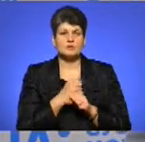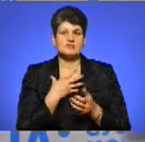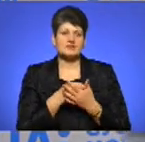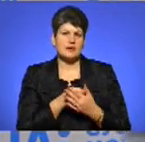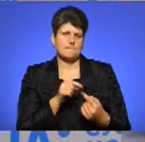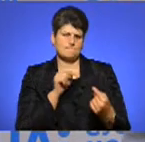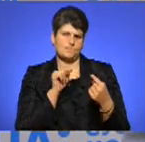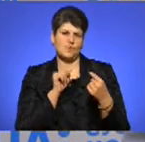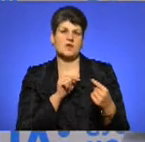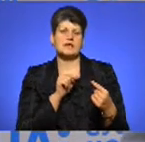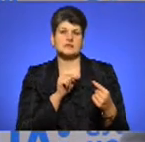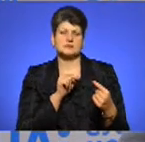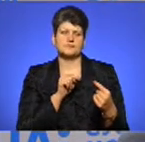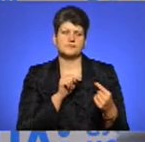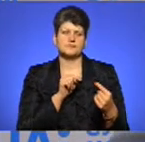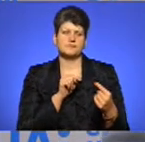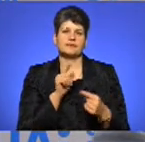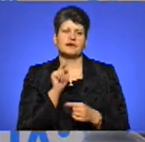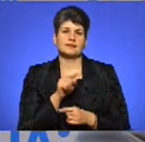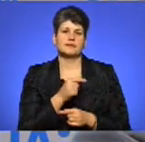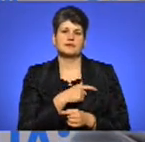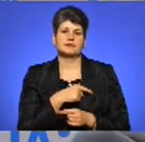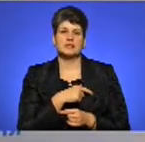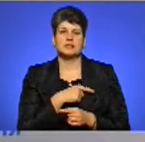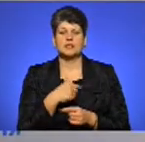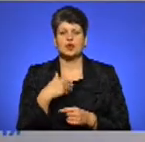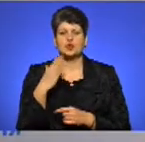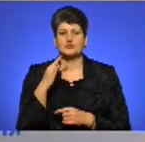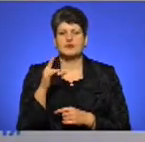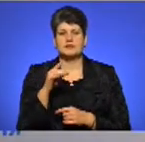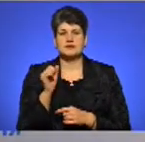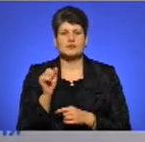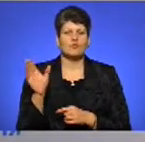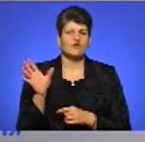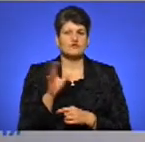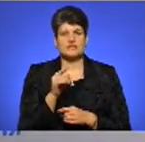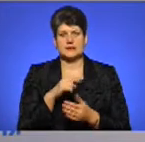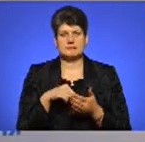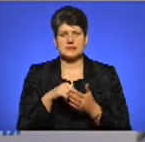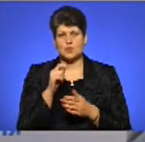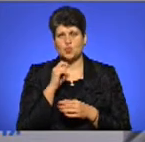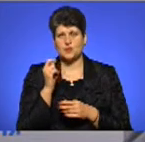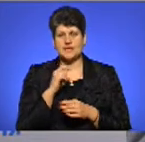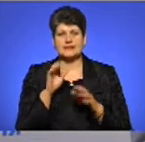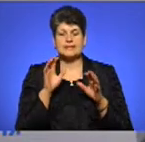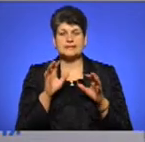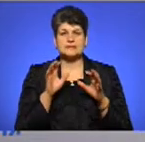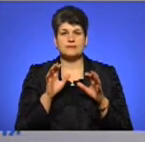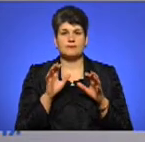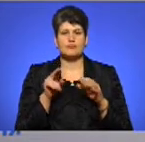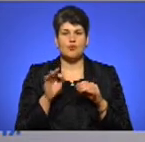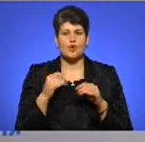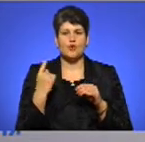Протест тим депутатам, які проголосували за по всіх містах України. Заплановано по областях,